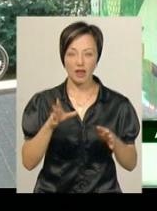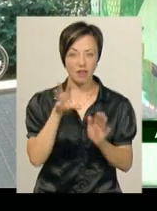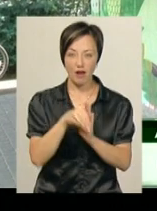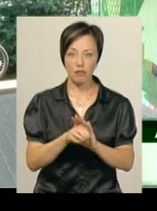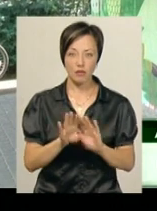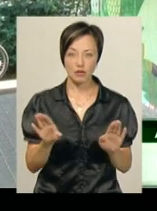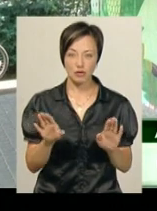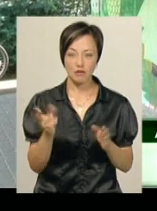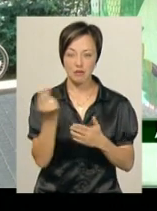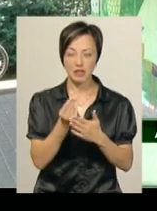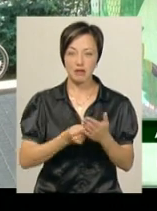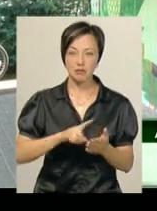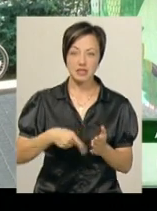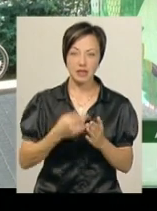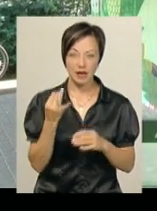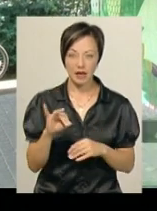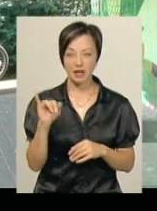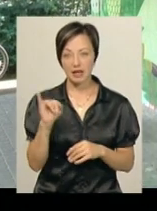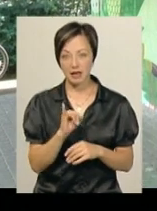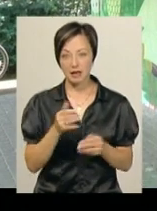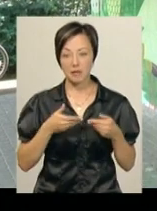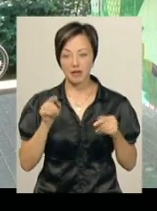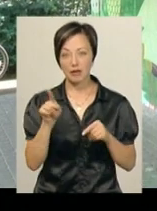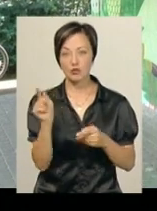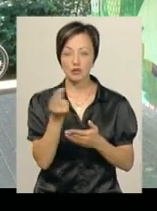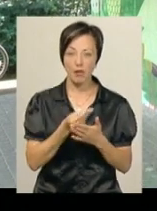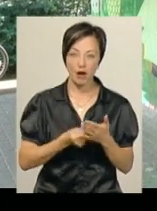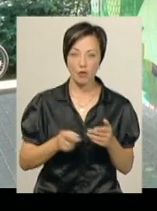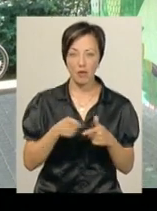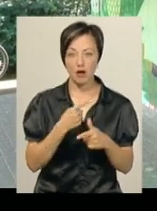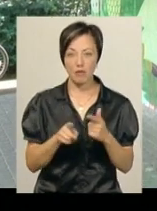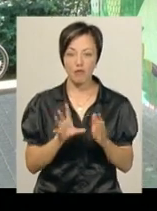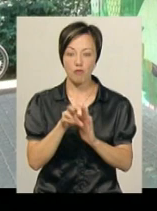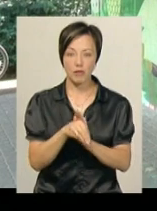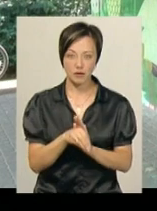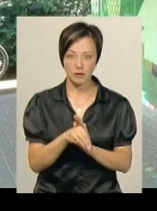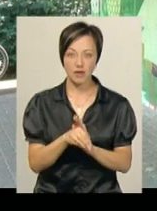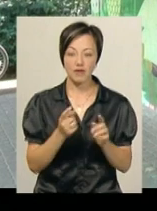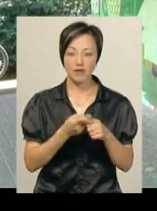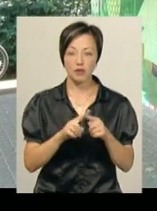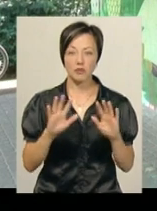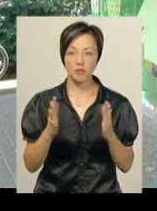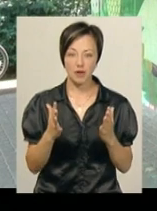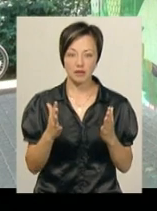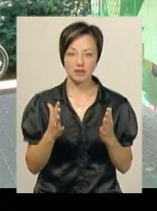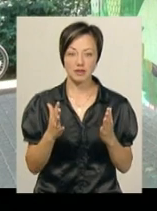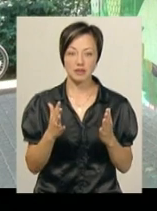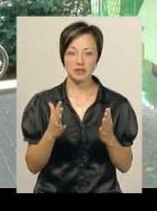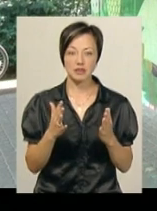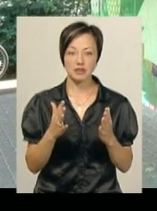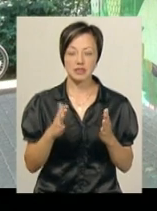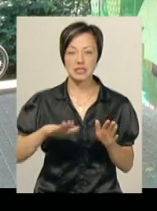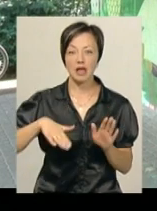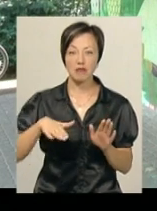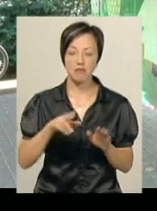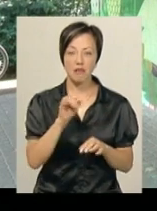пейзаж міський, і ми там щось малюємо або вписуємо. В даному випадку скейт-парк нас зацікавив, тому що